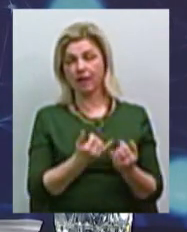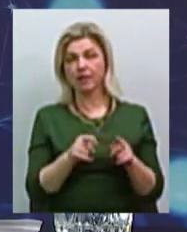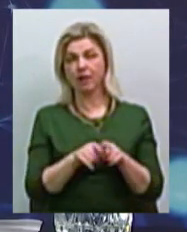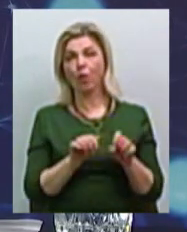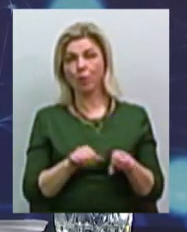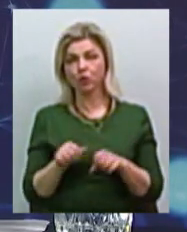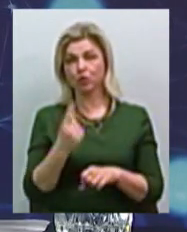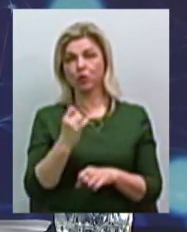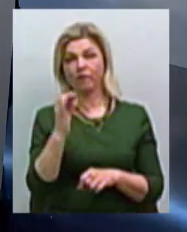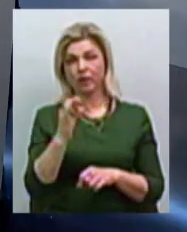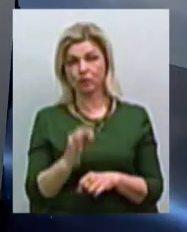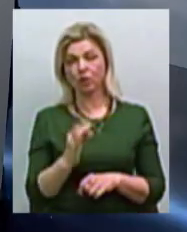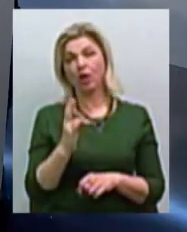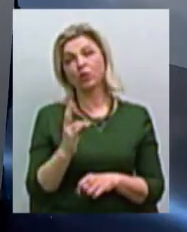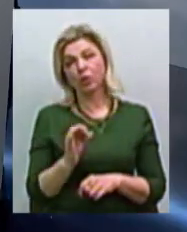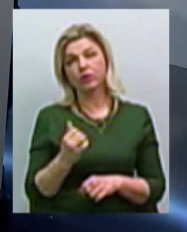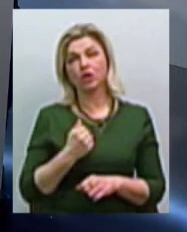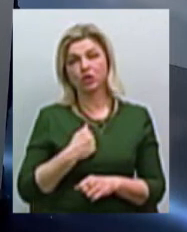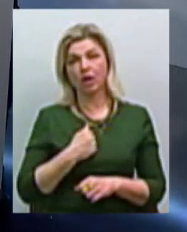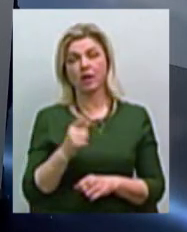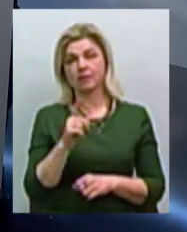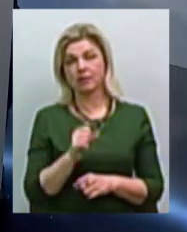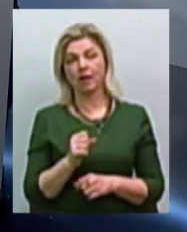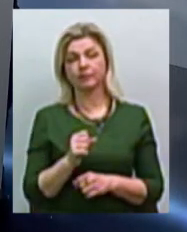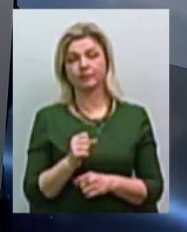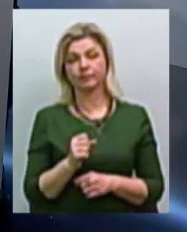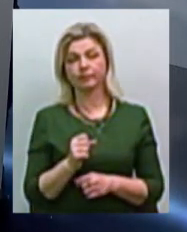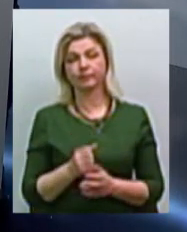100%. але, на жаль, за певною